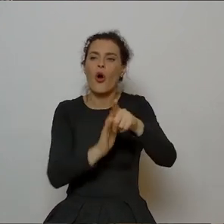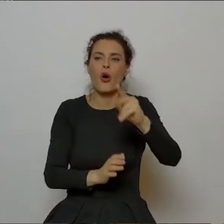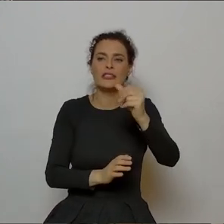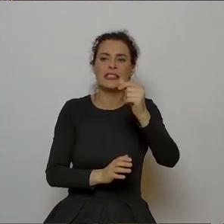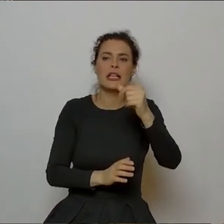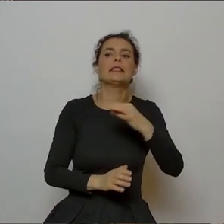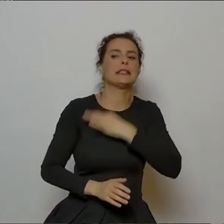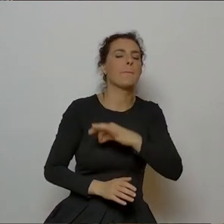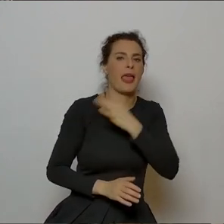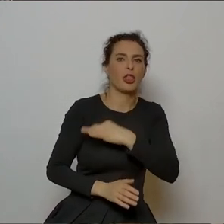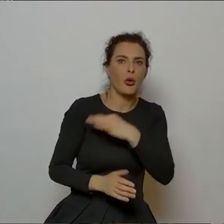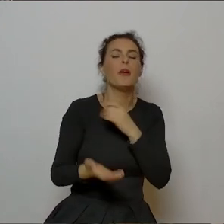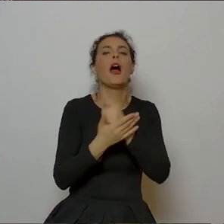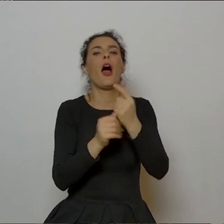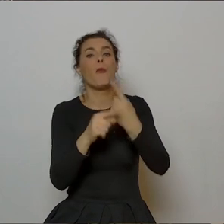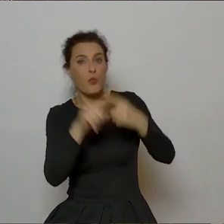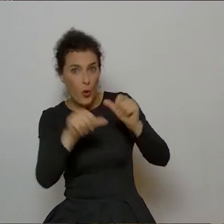Pół lub całoroczne.